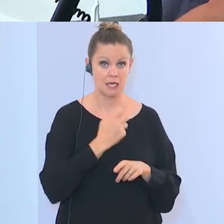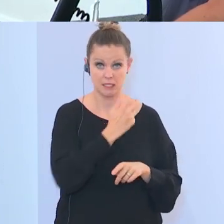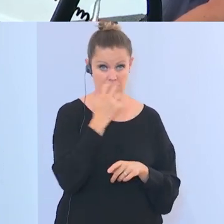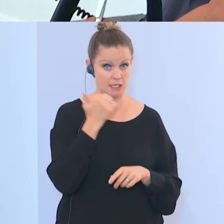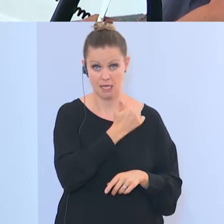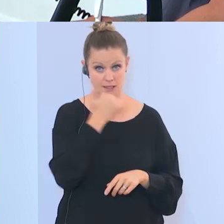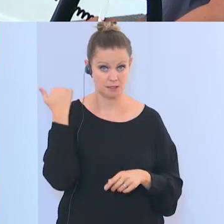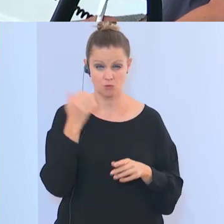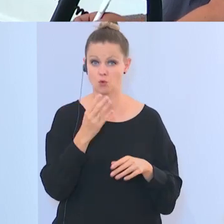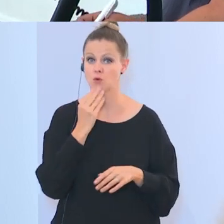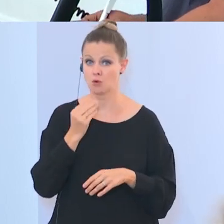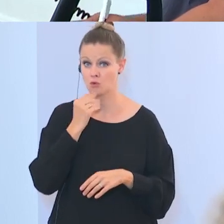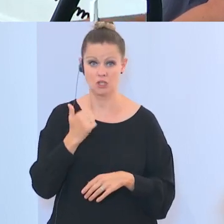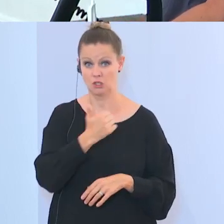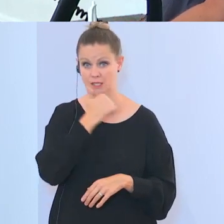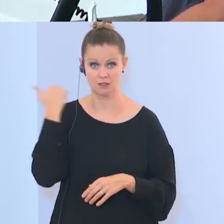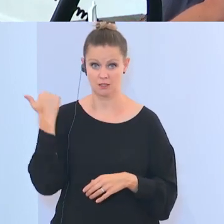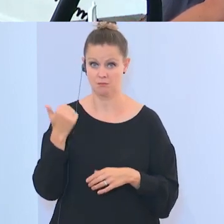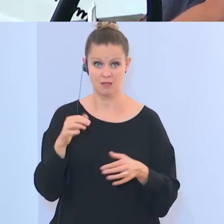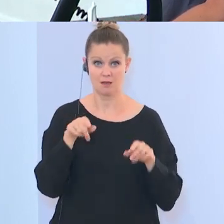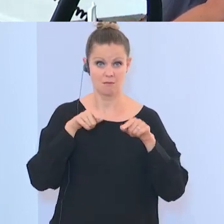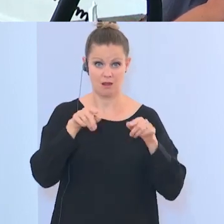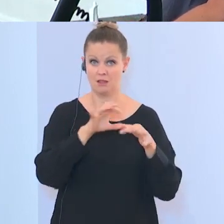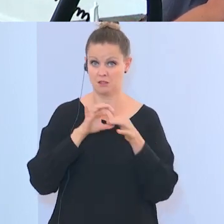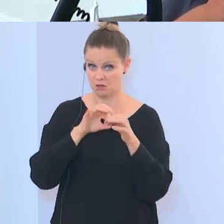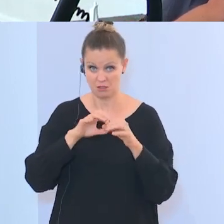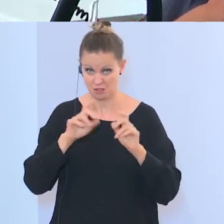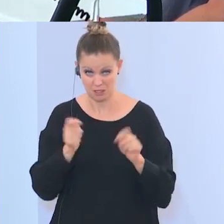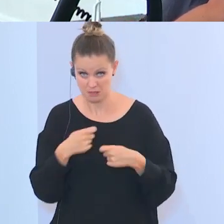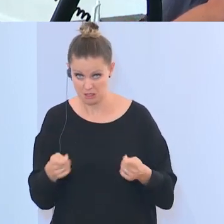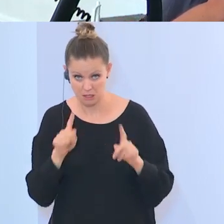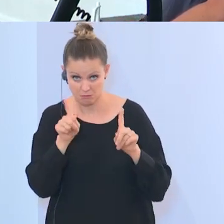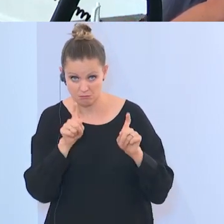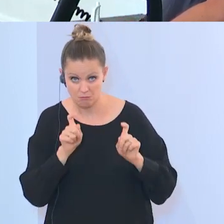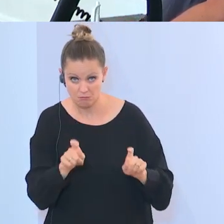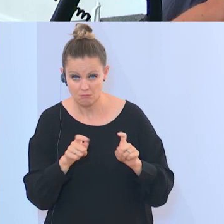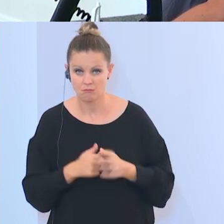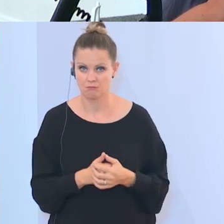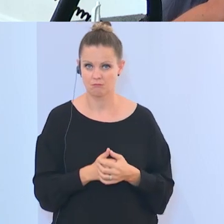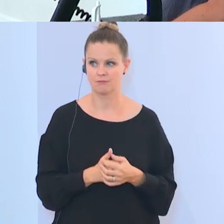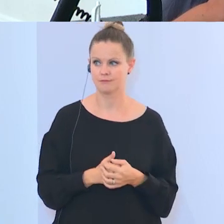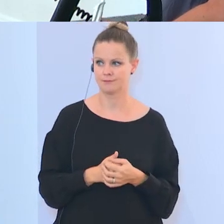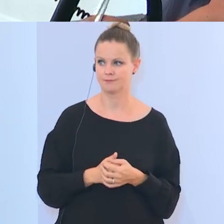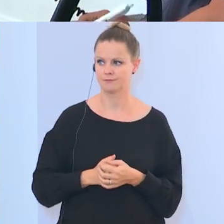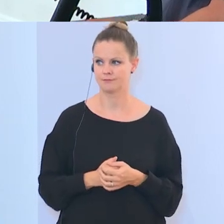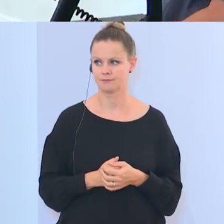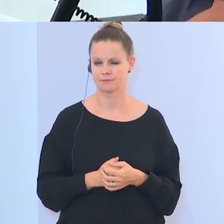Bereich keine Parallelgesellschaften gibt oder Parallelgesellschaften, die jetzt rein vielleicht ethnisch begründet sind oder politisch? Danke. Also zu Ihrer